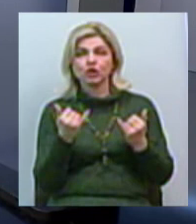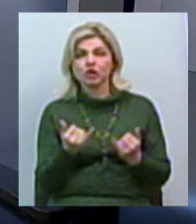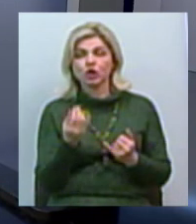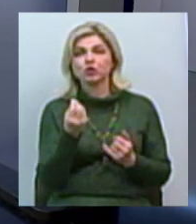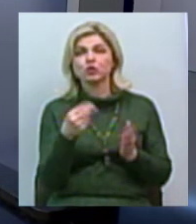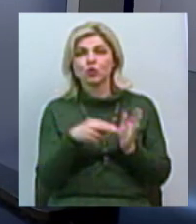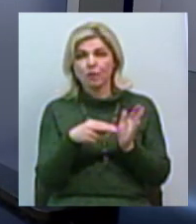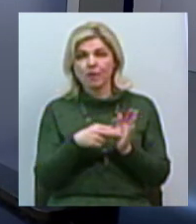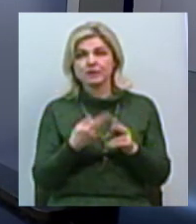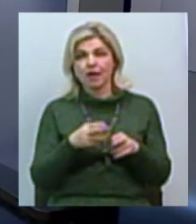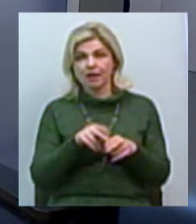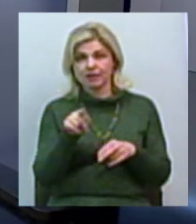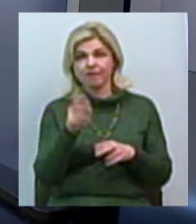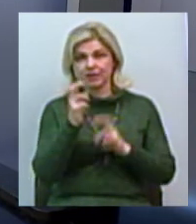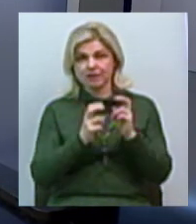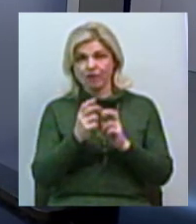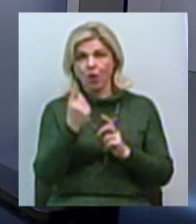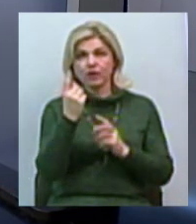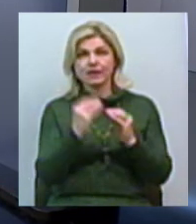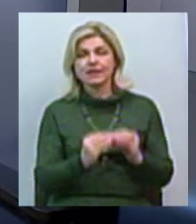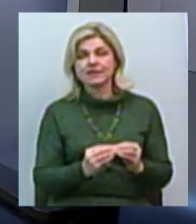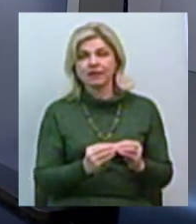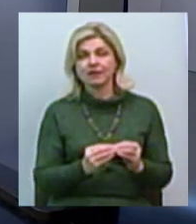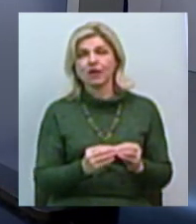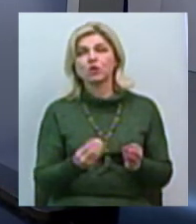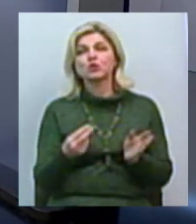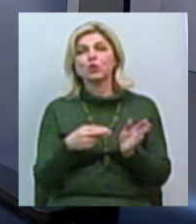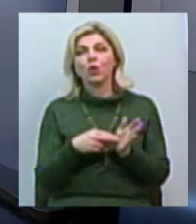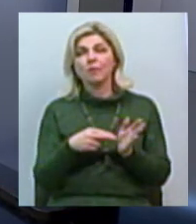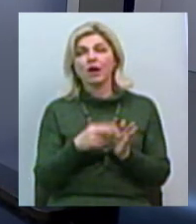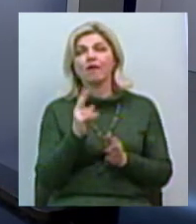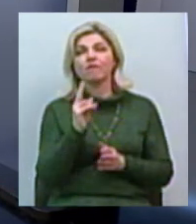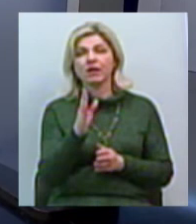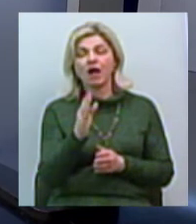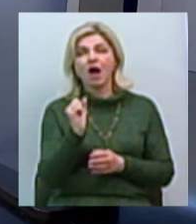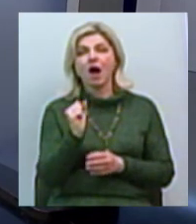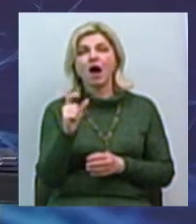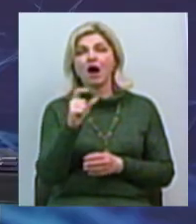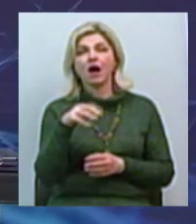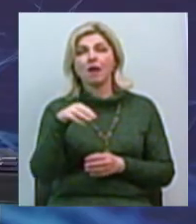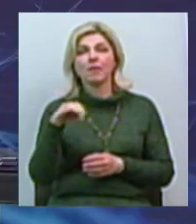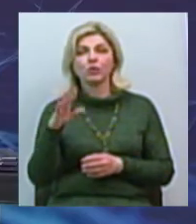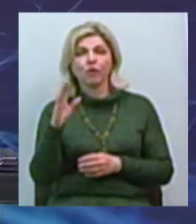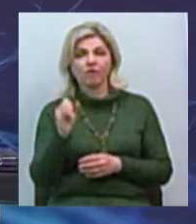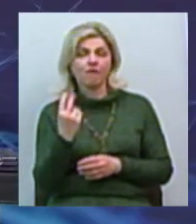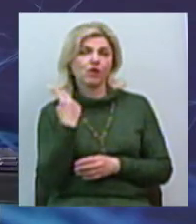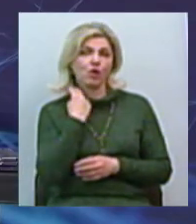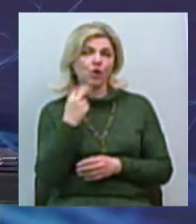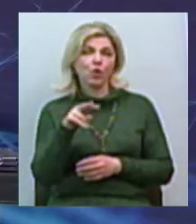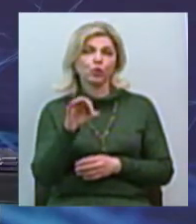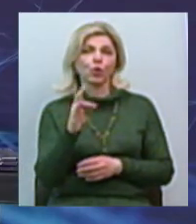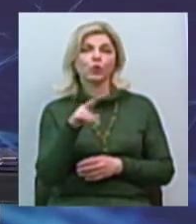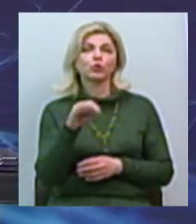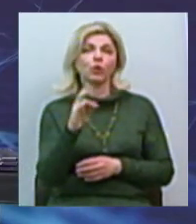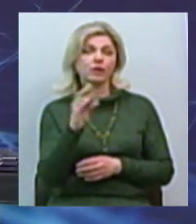цього заводу – це одна десятая стоимості квартири Ахметова в Лондоні. Я розумію,